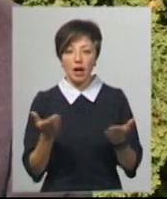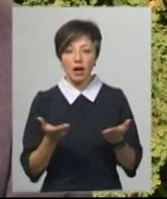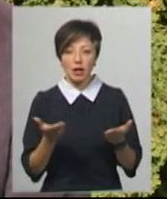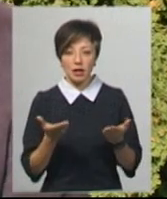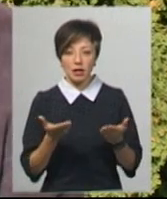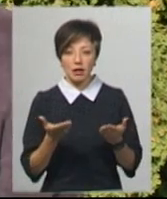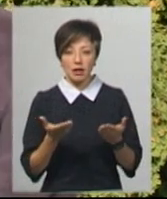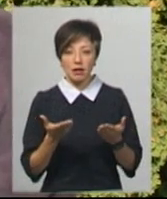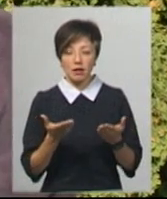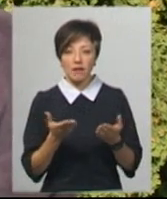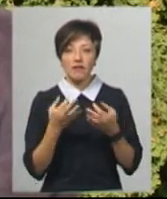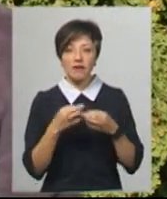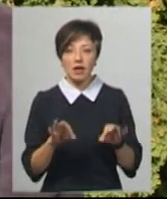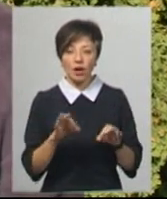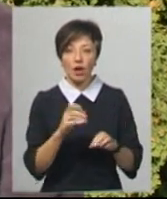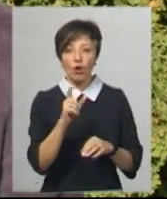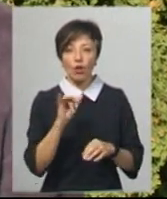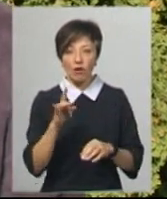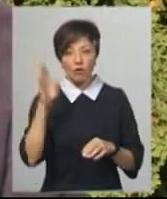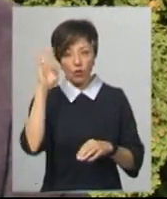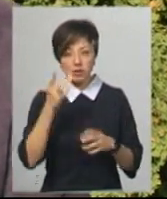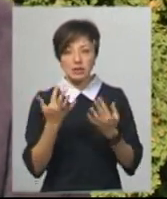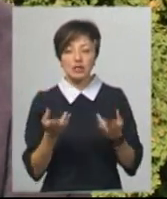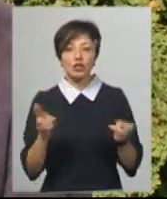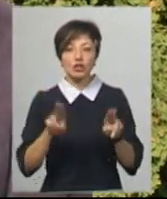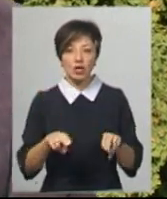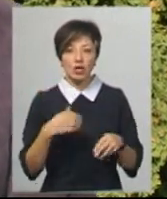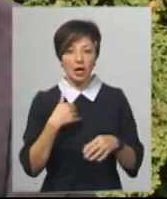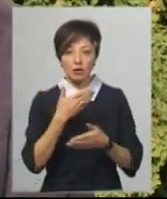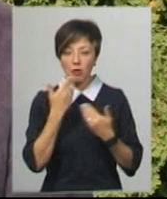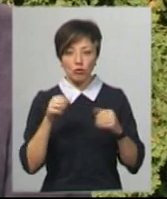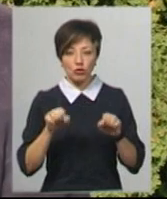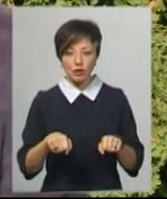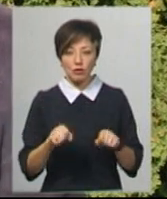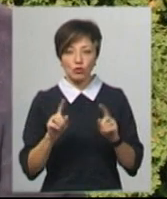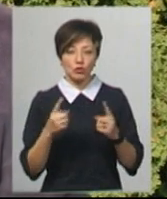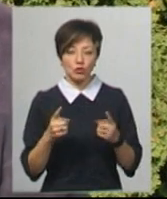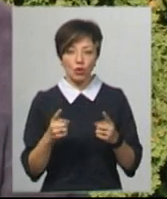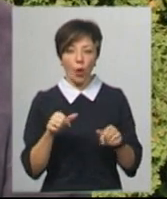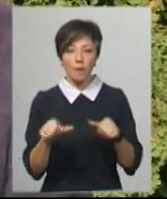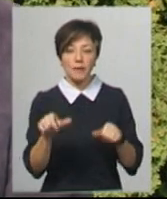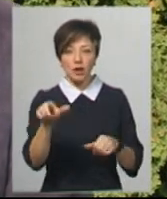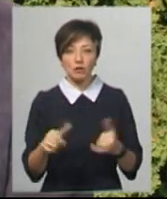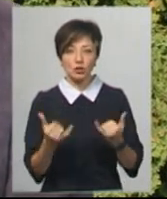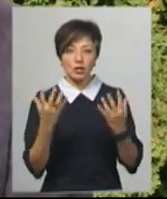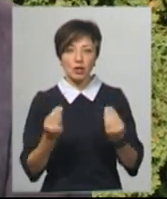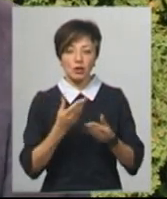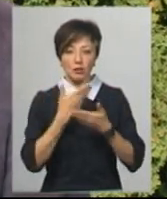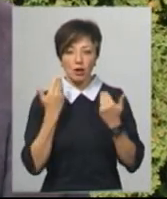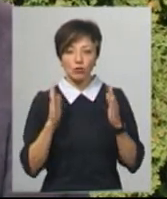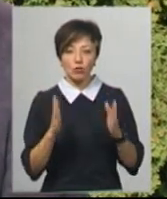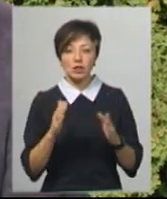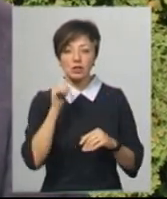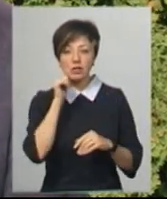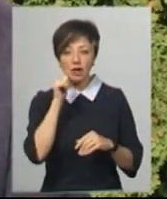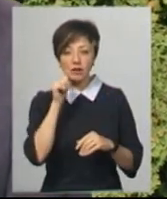який вільний і активний хор у воді, скільки там залишається. Я не мав можливості, тому що оператора на сьогоднішній день немає, він буде тільки